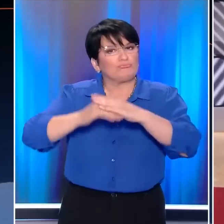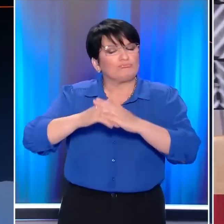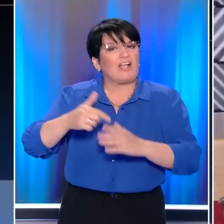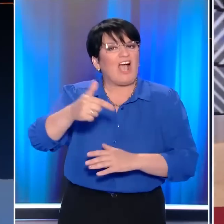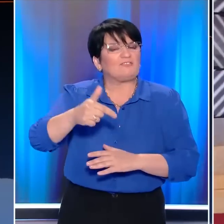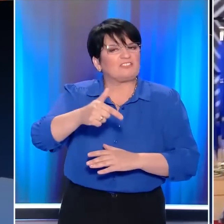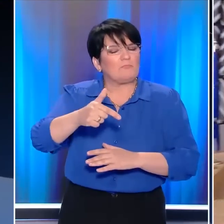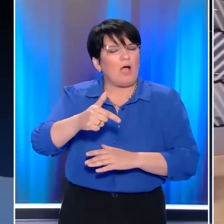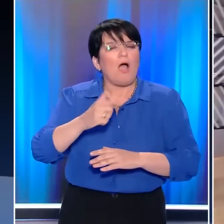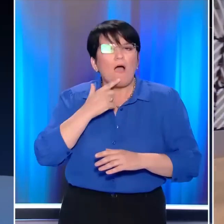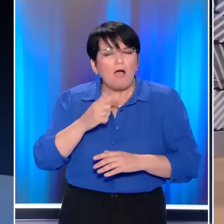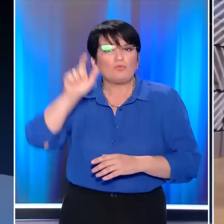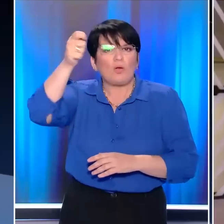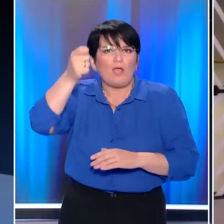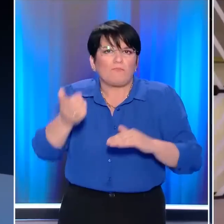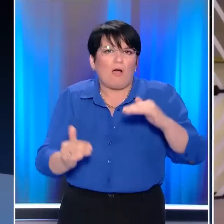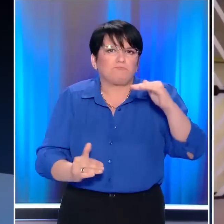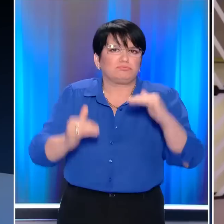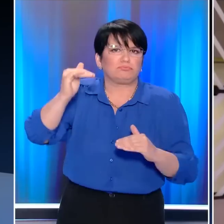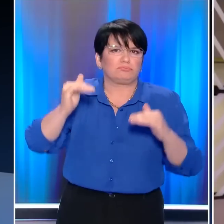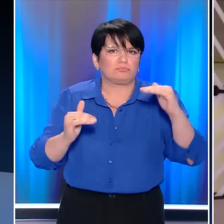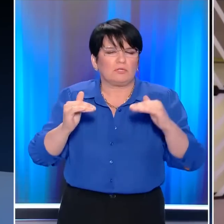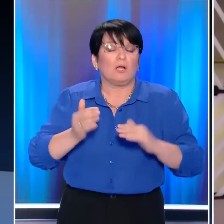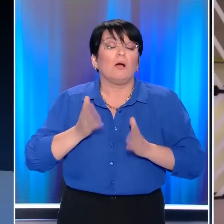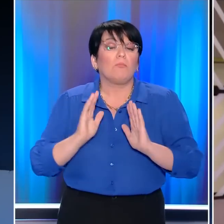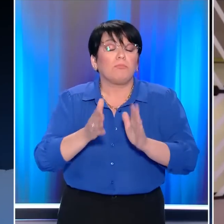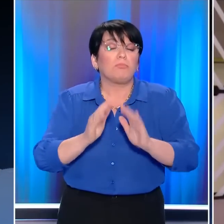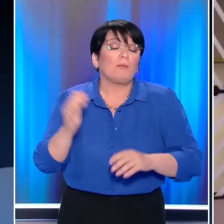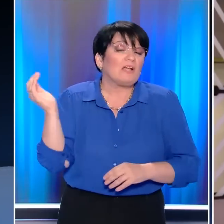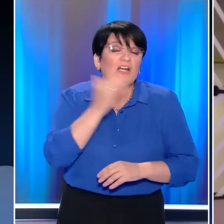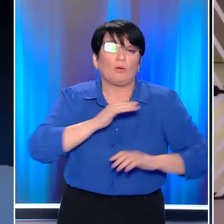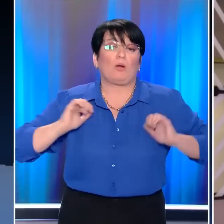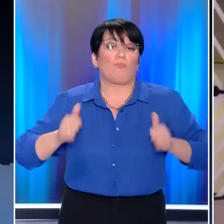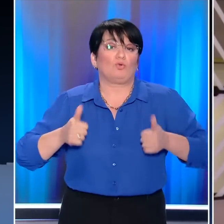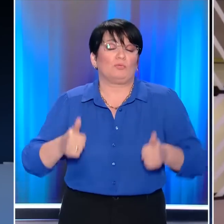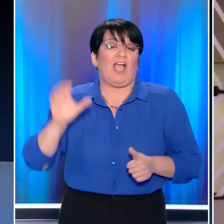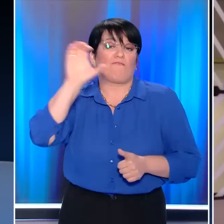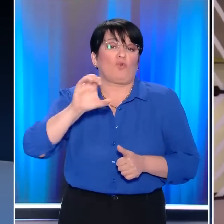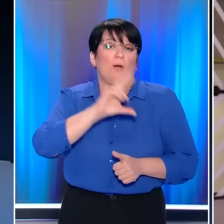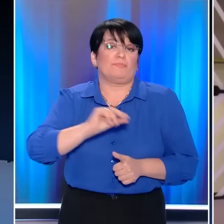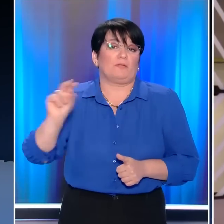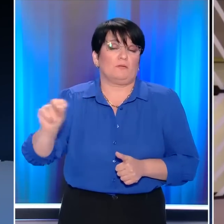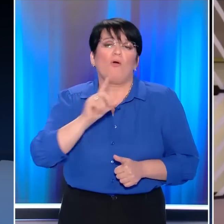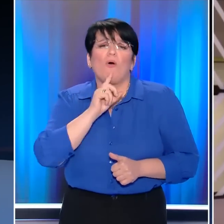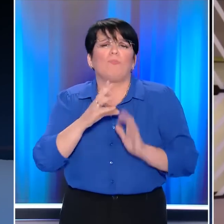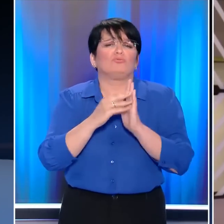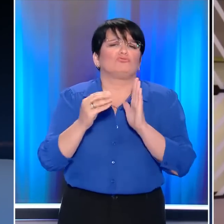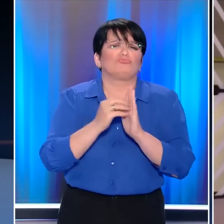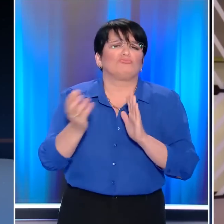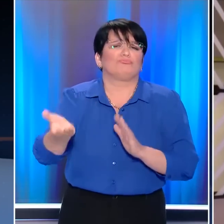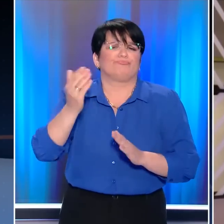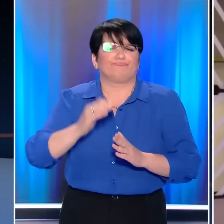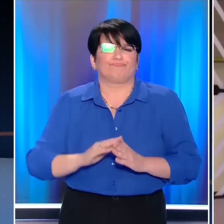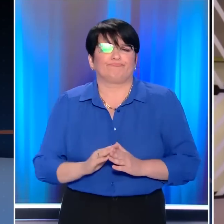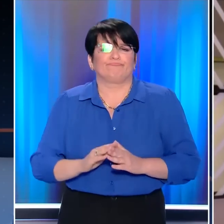καυσίμου που συμπαρασύρουν αυτές του ρεύματος. Να δρομολογηθούν τολμηρές πρωτοβουλίες σε ευρωπαϊκό επίπεδο, όπως η